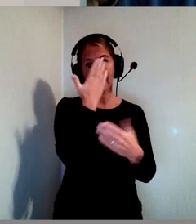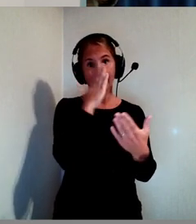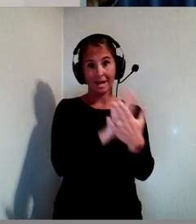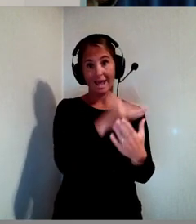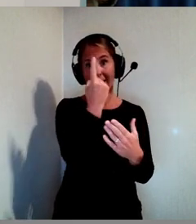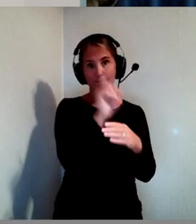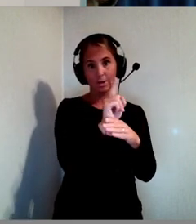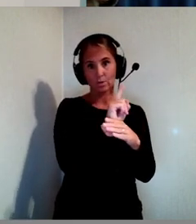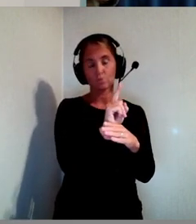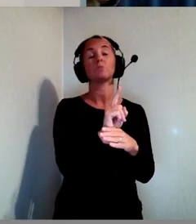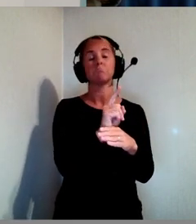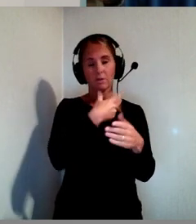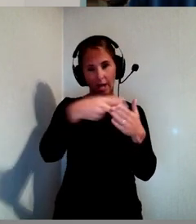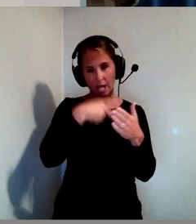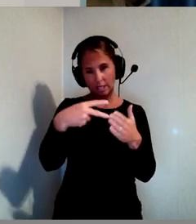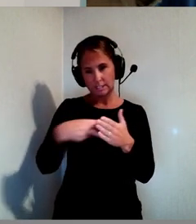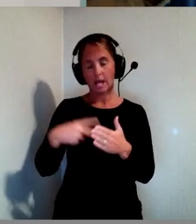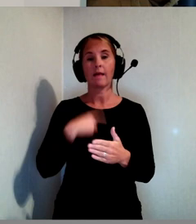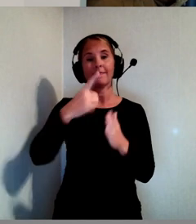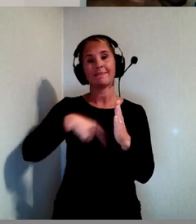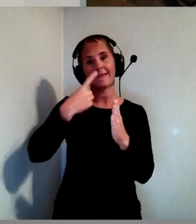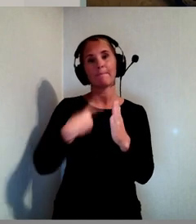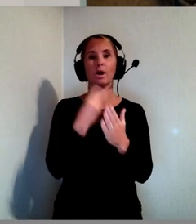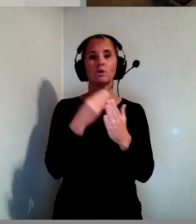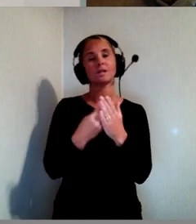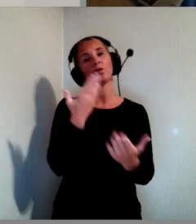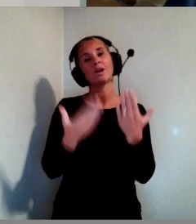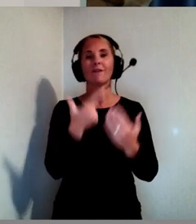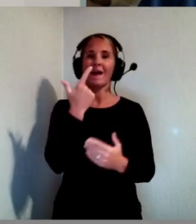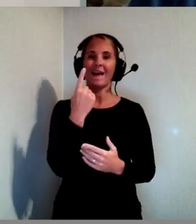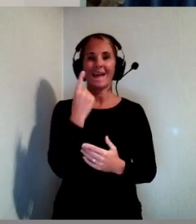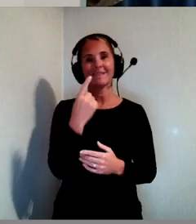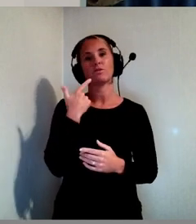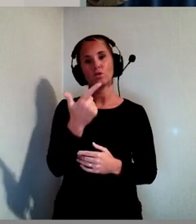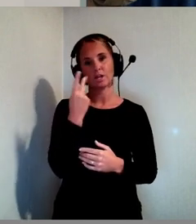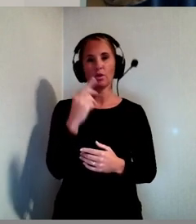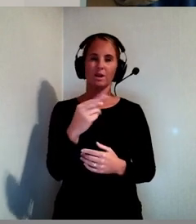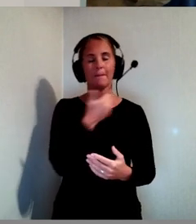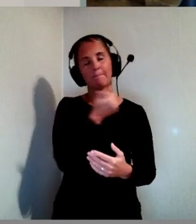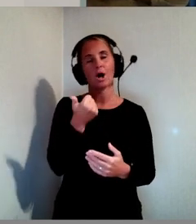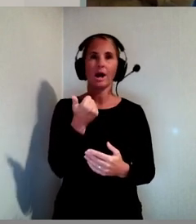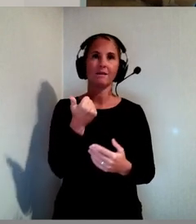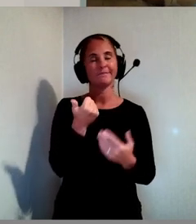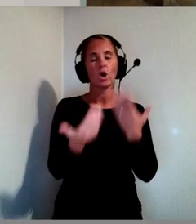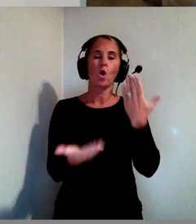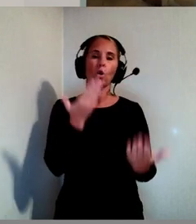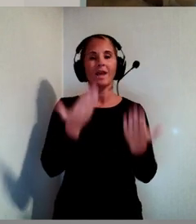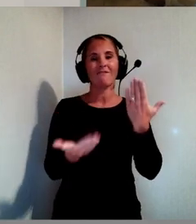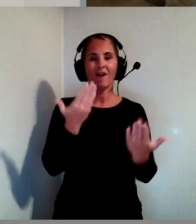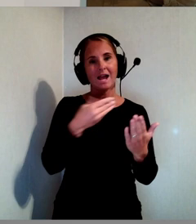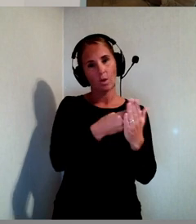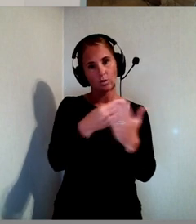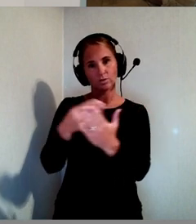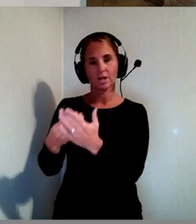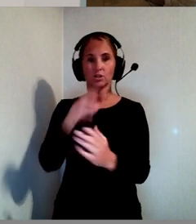Och timkostnaden är ungefär 1 000 kronor. Det här är ju bara kostnadsuppskattningar så det kan säkert se väldigt olika